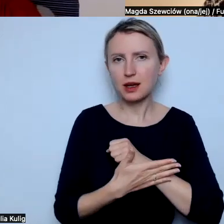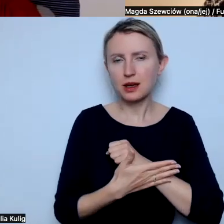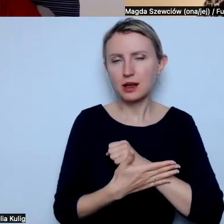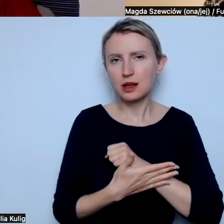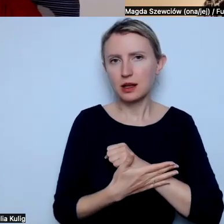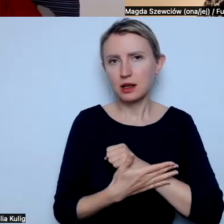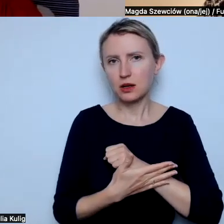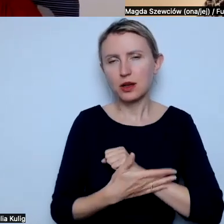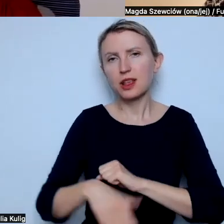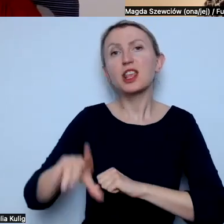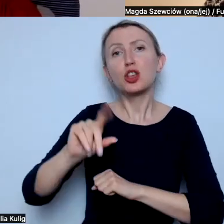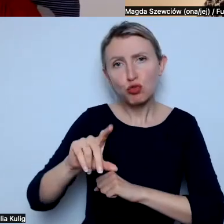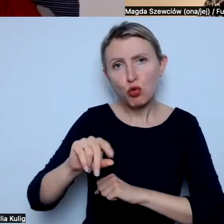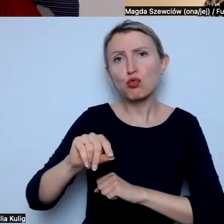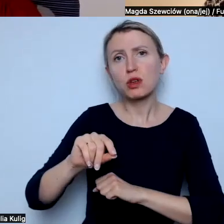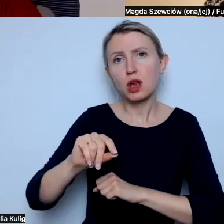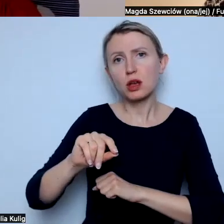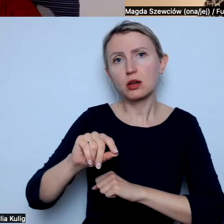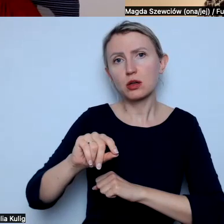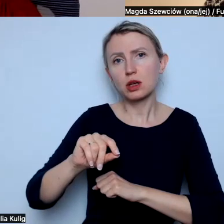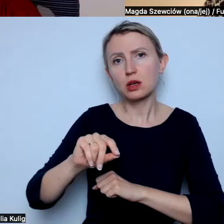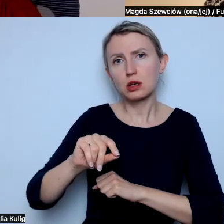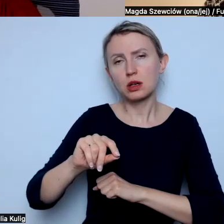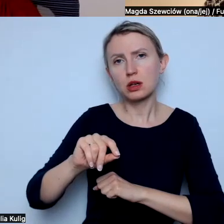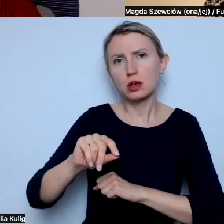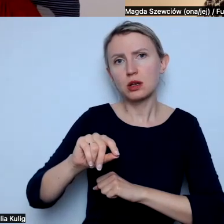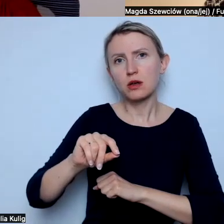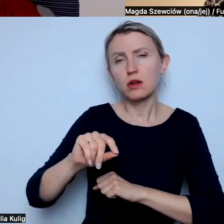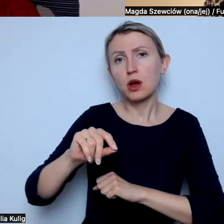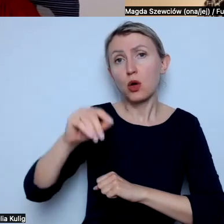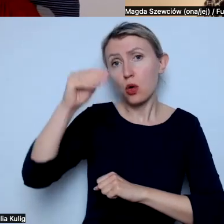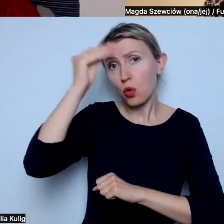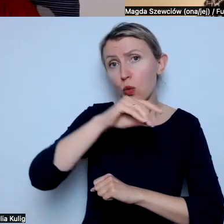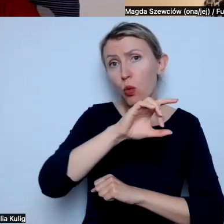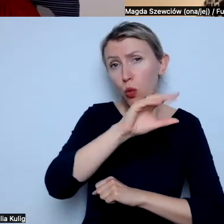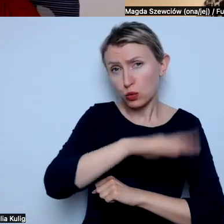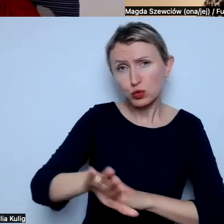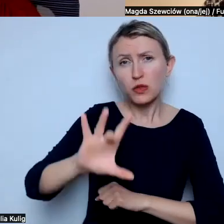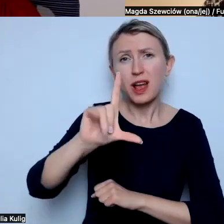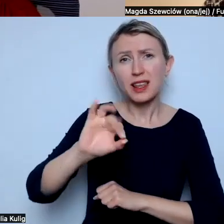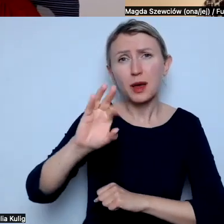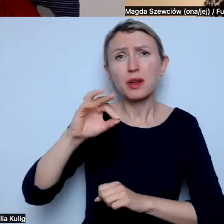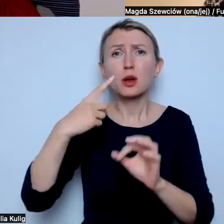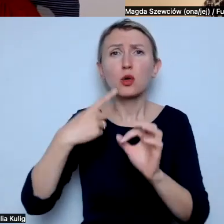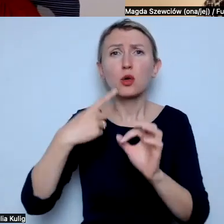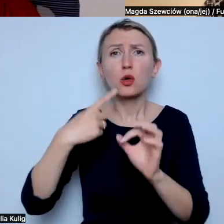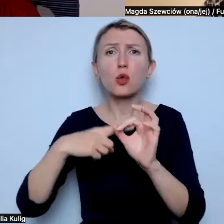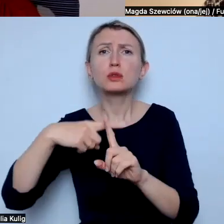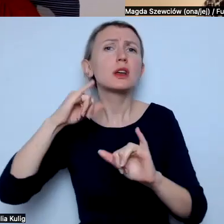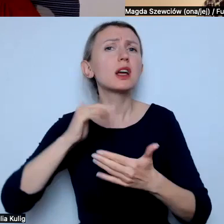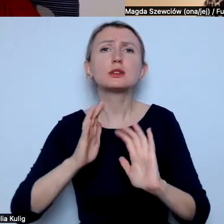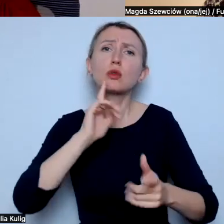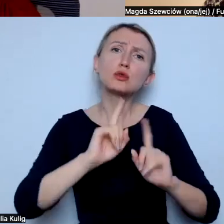ignoruje, gostuje uczniów LGBTQ+. Jak mówić, rozmawiać z dzieciakami, które